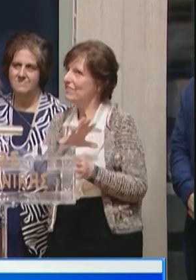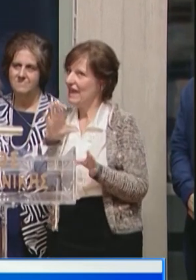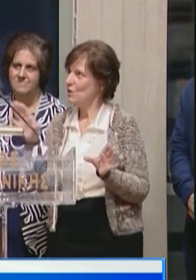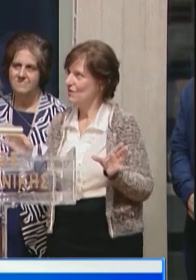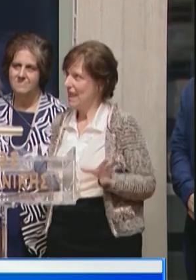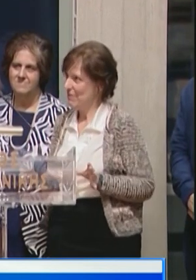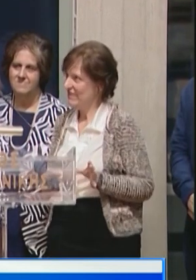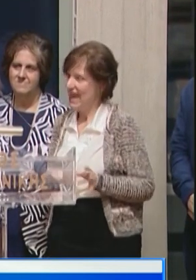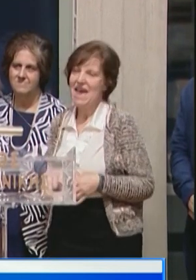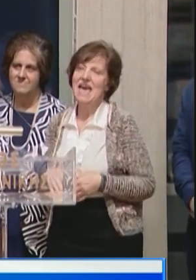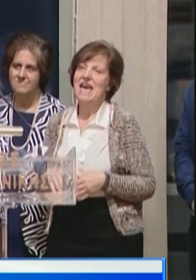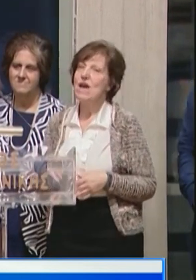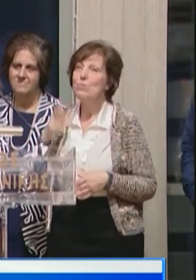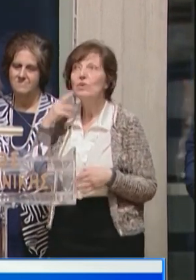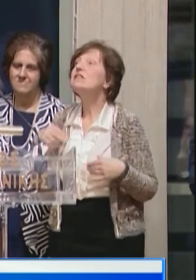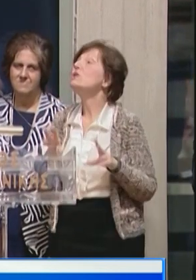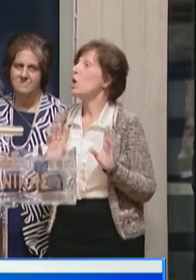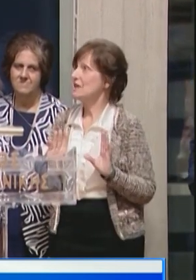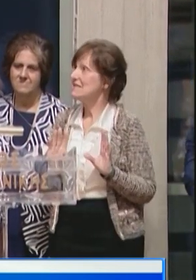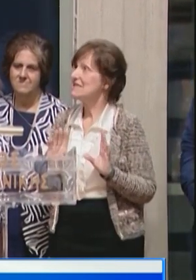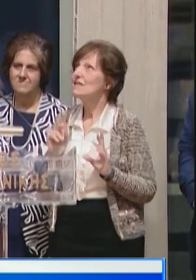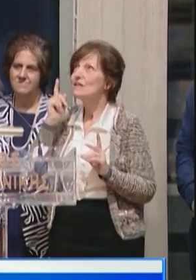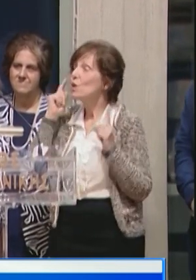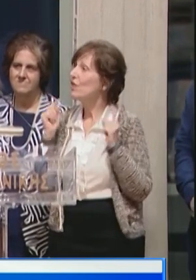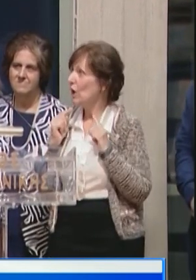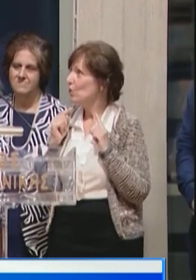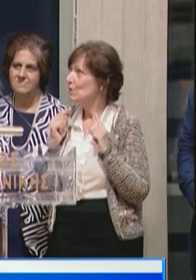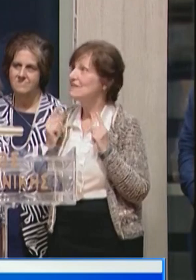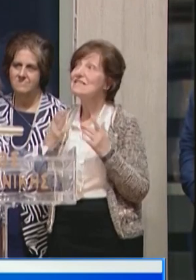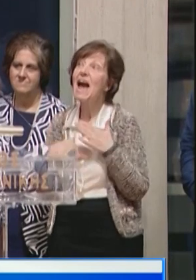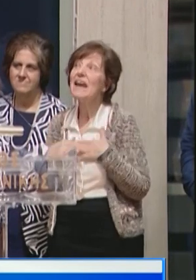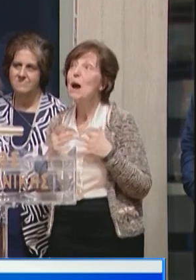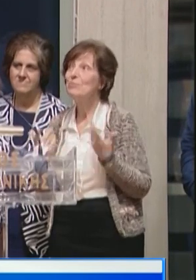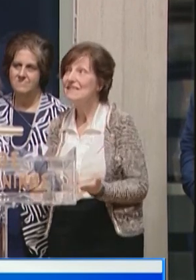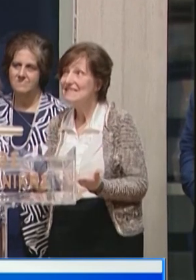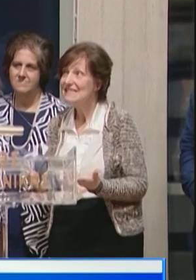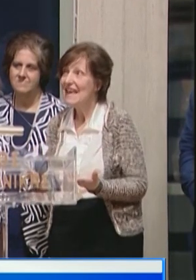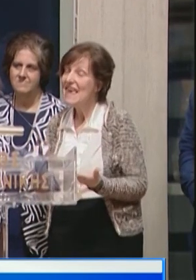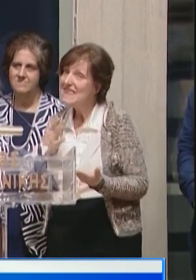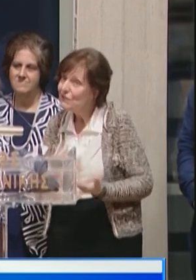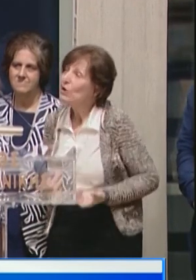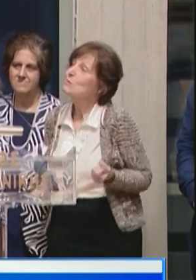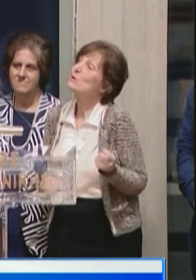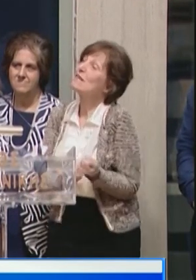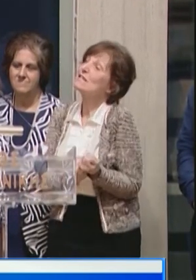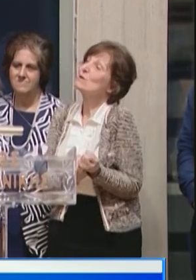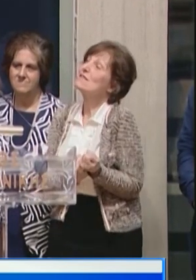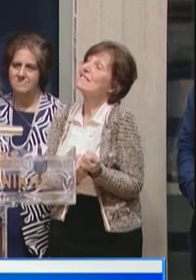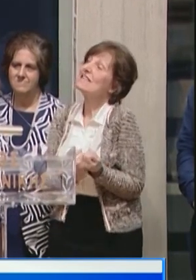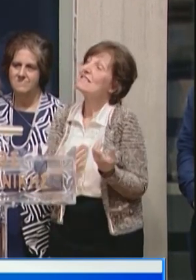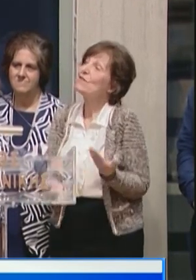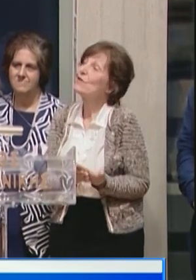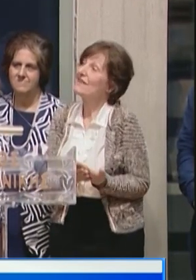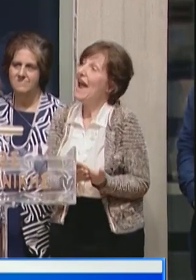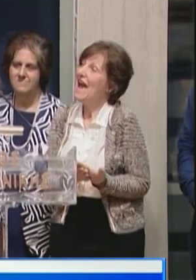Έχω γνωρίσει πάρα πολλά κοφά παιδιά τα οποία όμως δεν γνωρίζουν την αγάπη του Θεού. Και εγώ